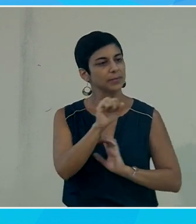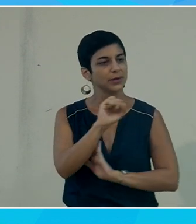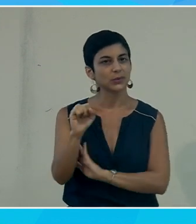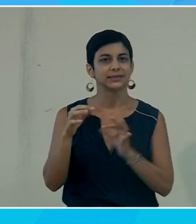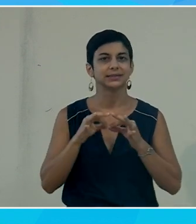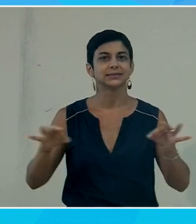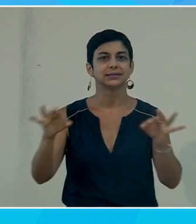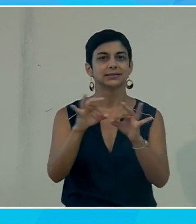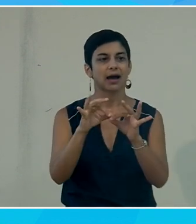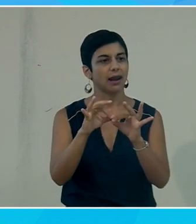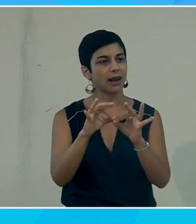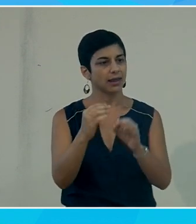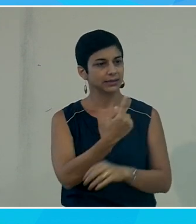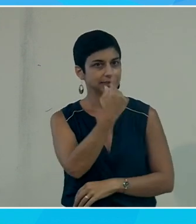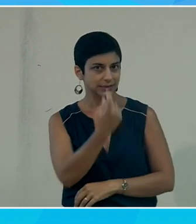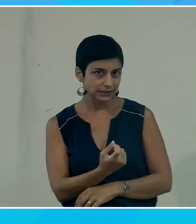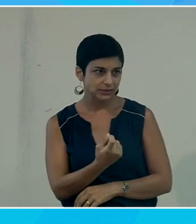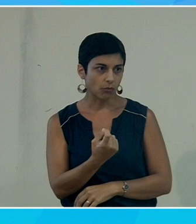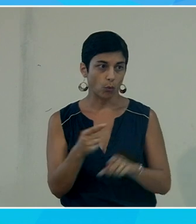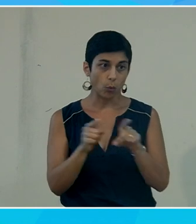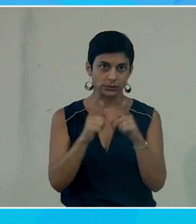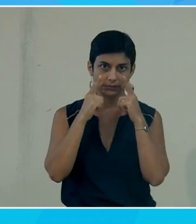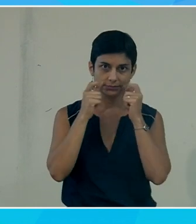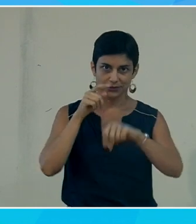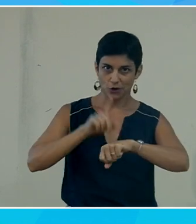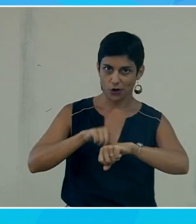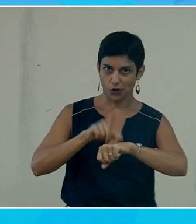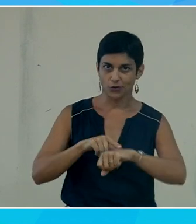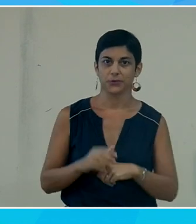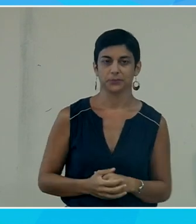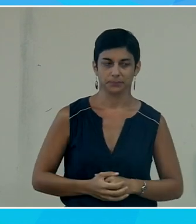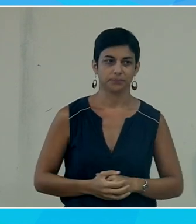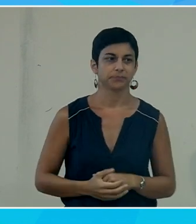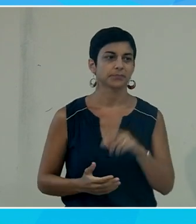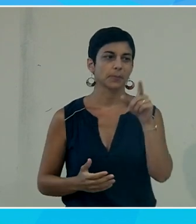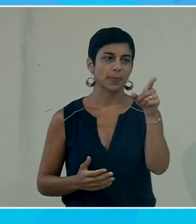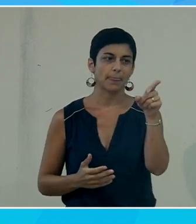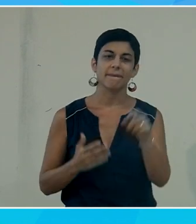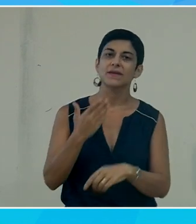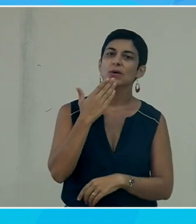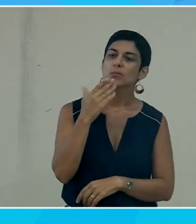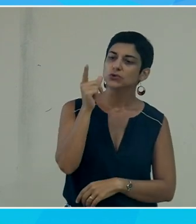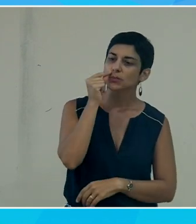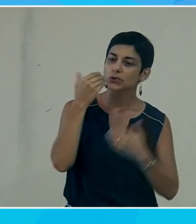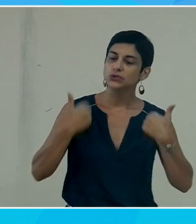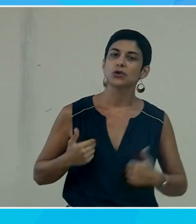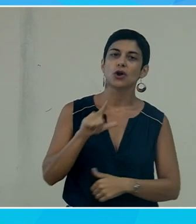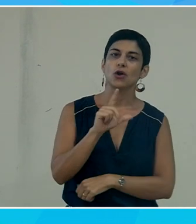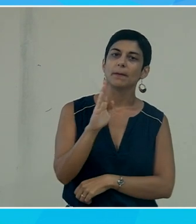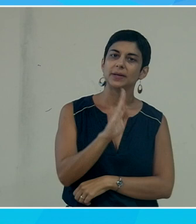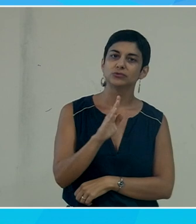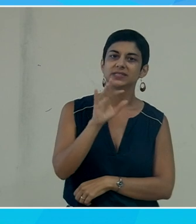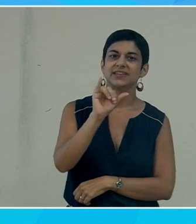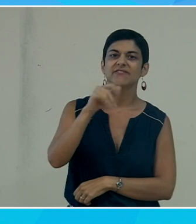salle tout en gardant un oeil sur l'heure aussi parce que il y beaucoup de choses bonjour monsieur Laure Benmoussi du